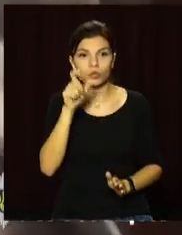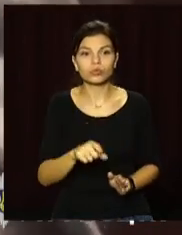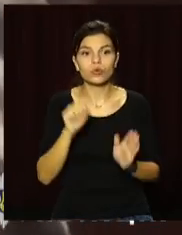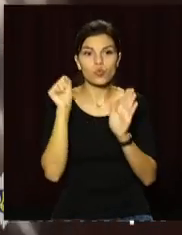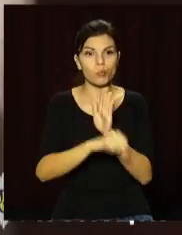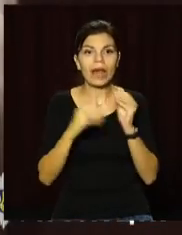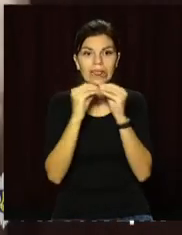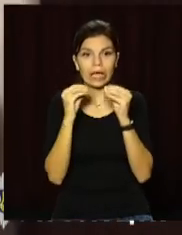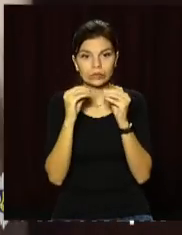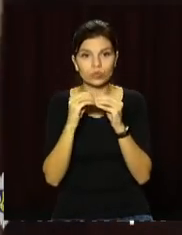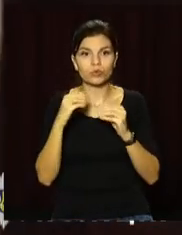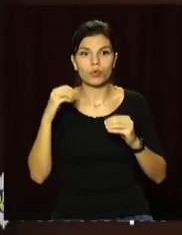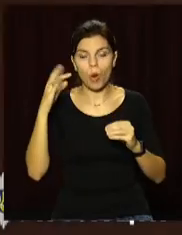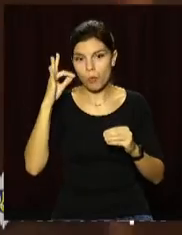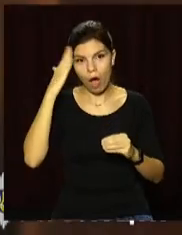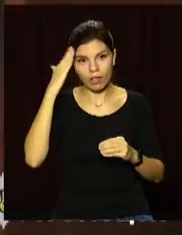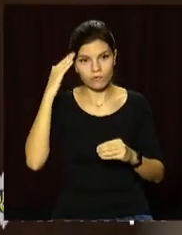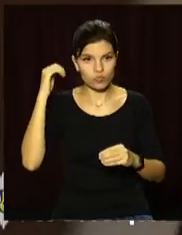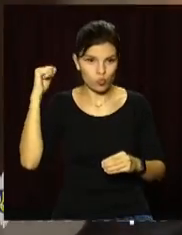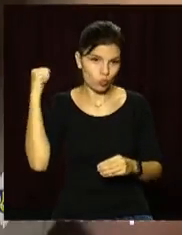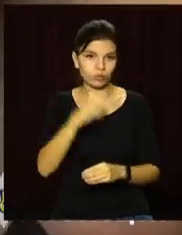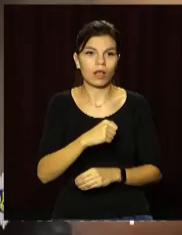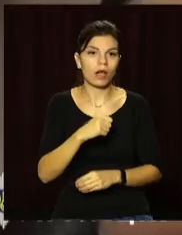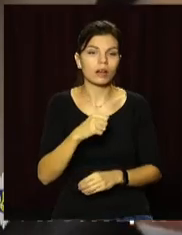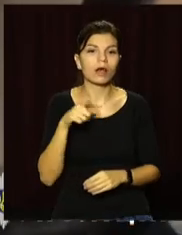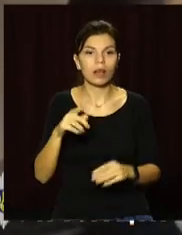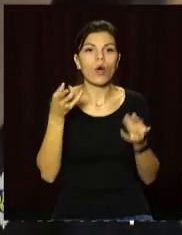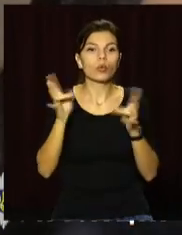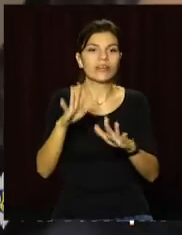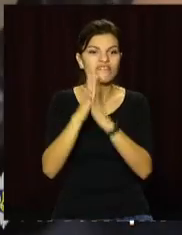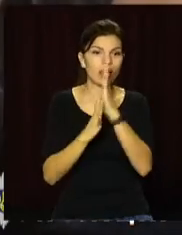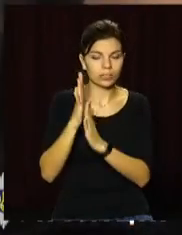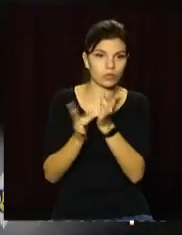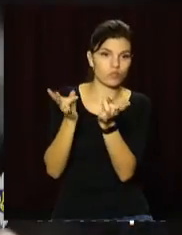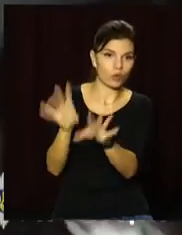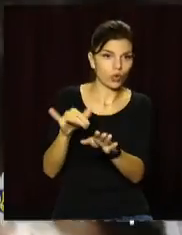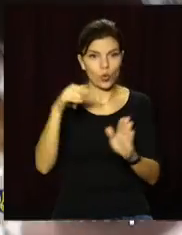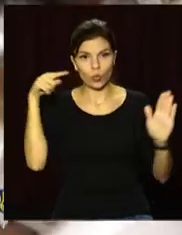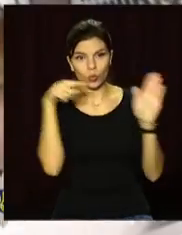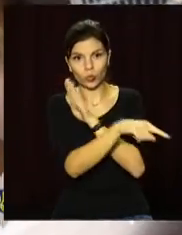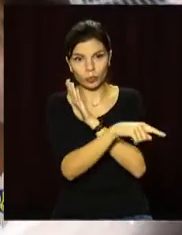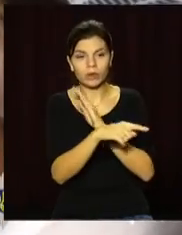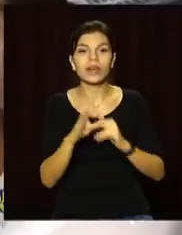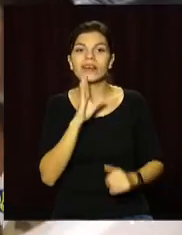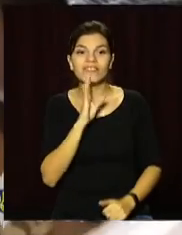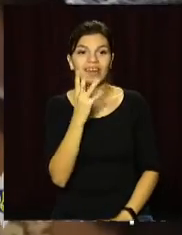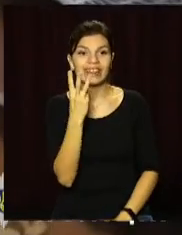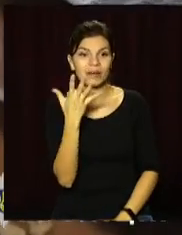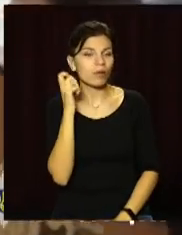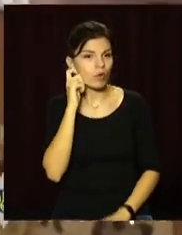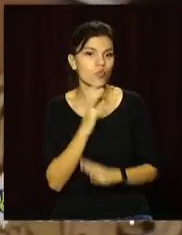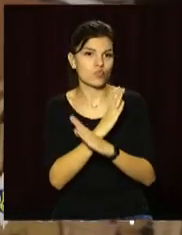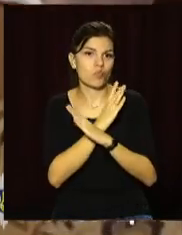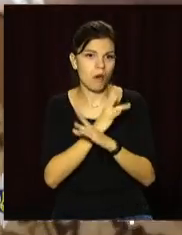майже 10 ударів потерпілій по голові. Залишив її у лісосмузі та втік. Від отриманих травм 35-річна жінка